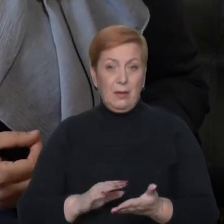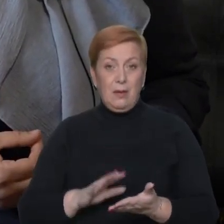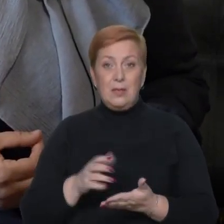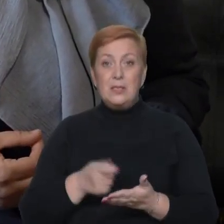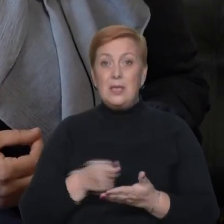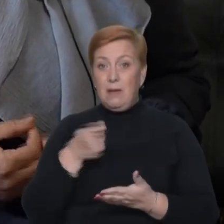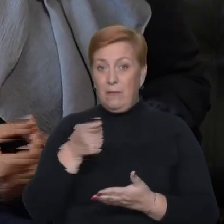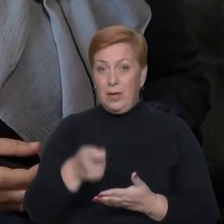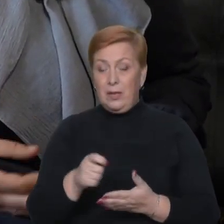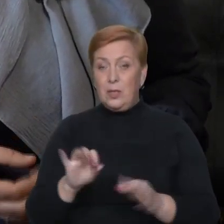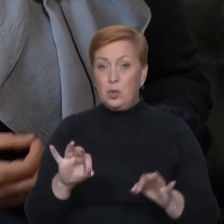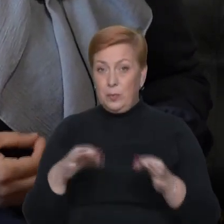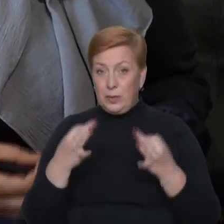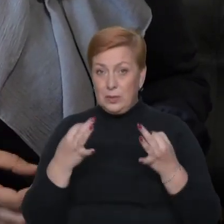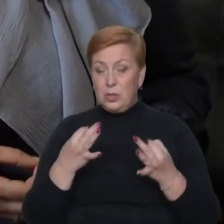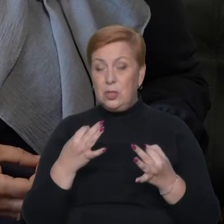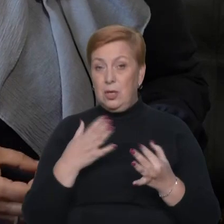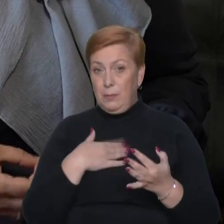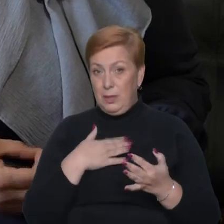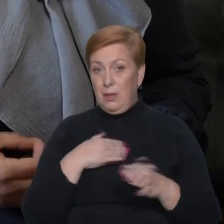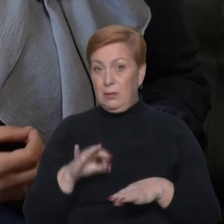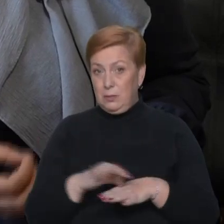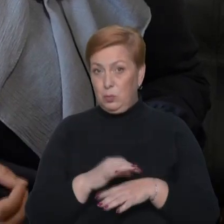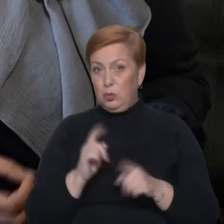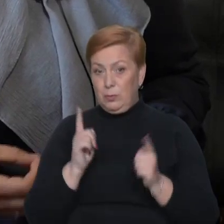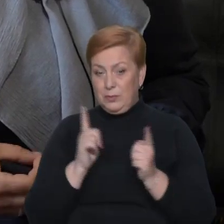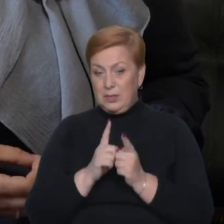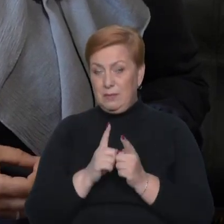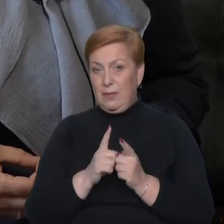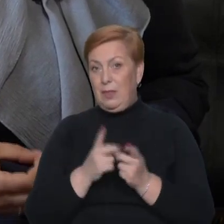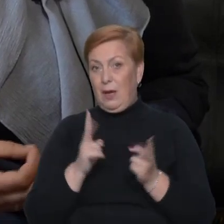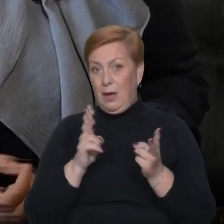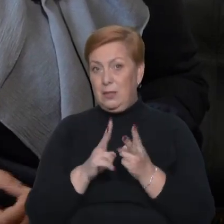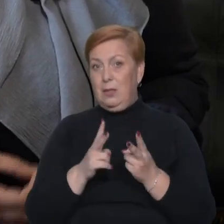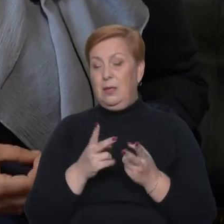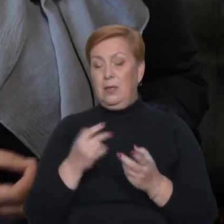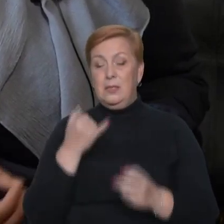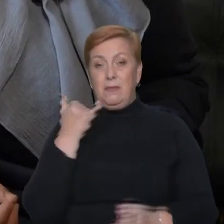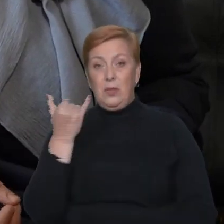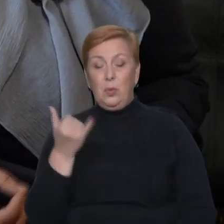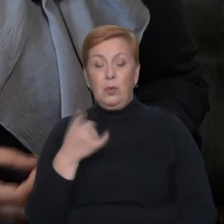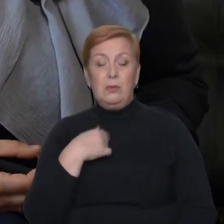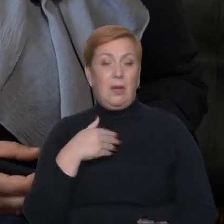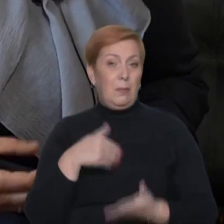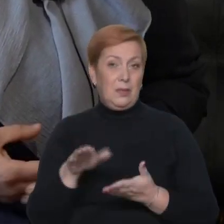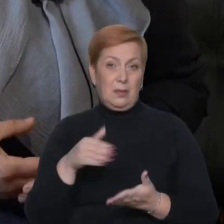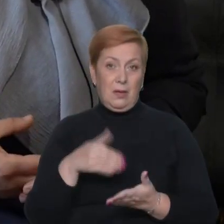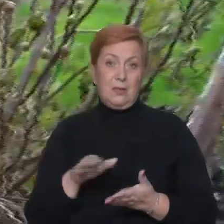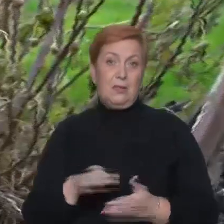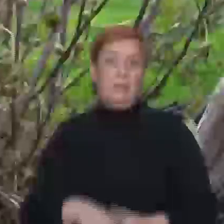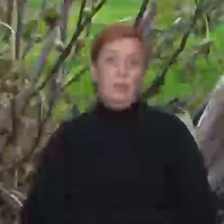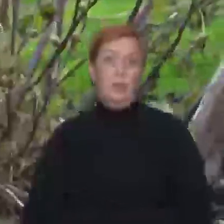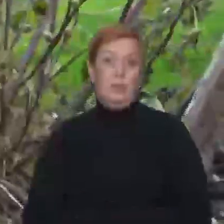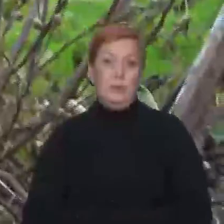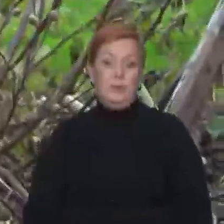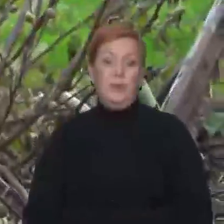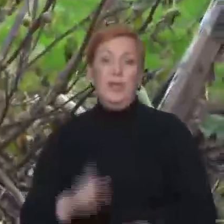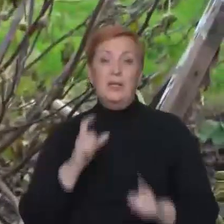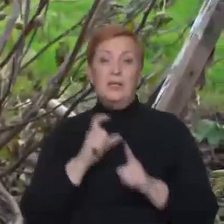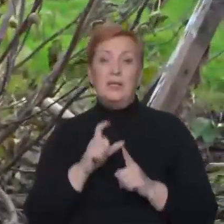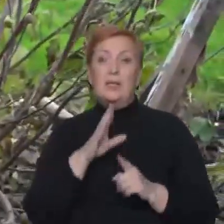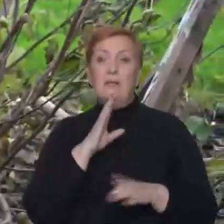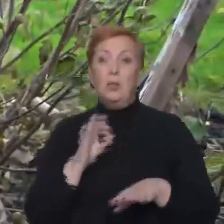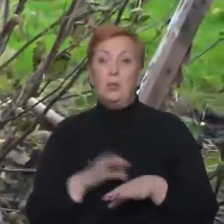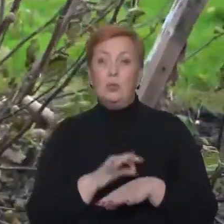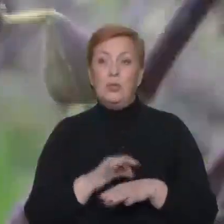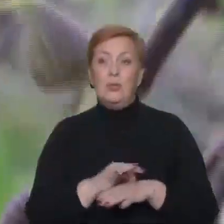щоб нам розрошили, мені розрошили з ним свідання, або телефонний дзвонок, але нам в цьому всім відказують. Зі слів дружини до